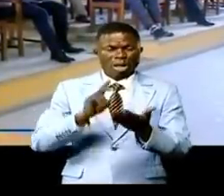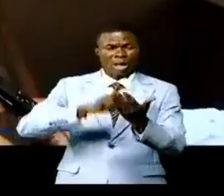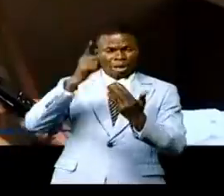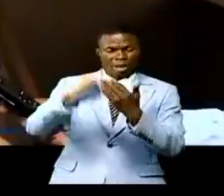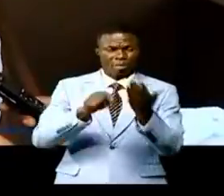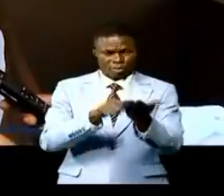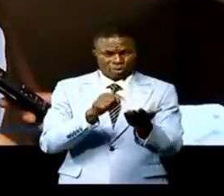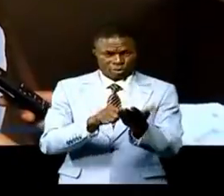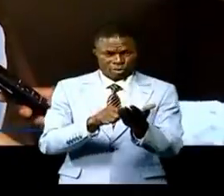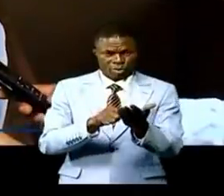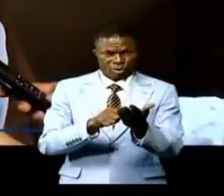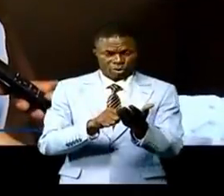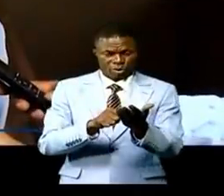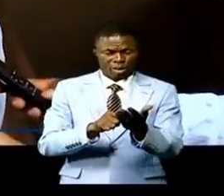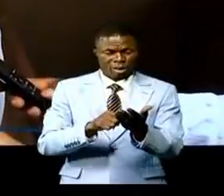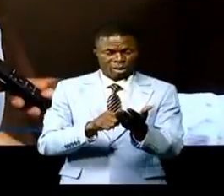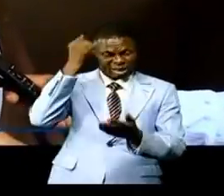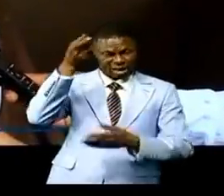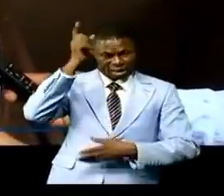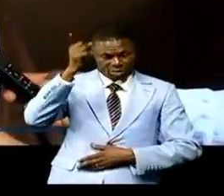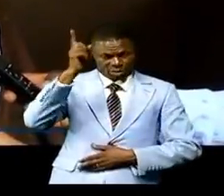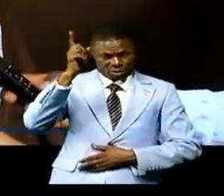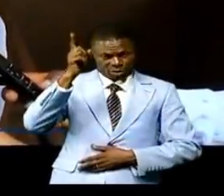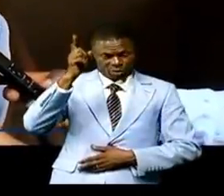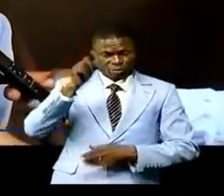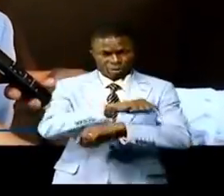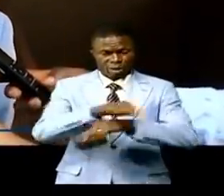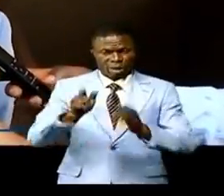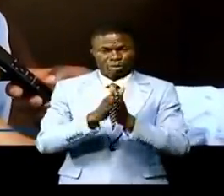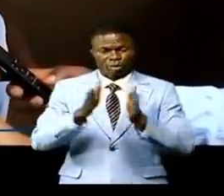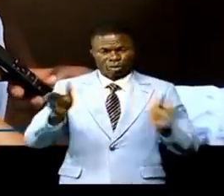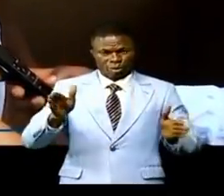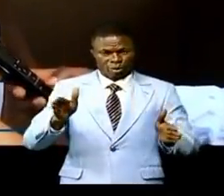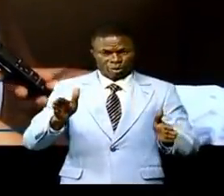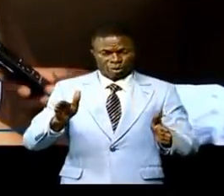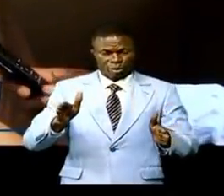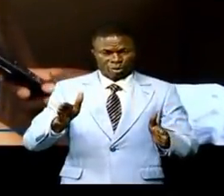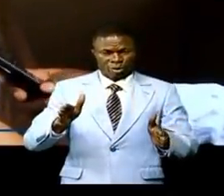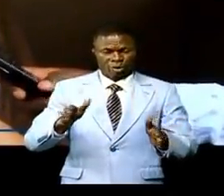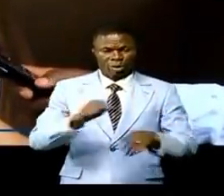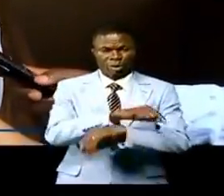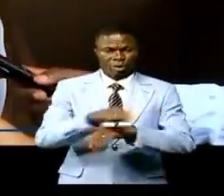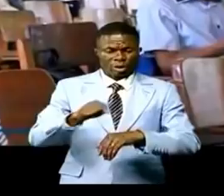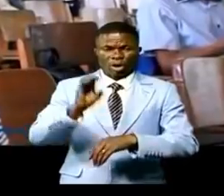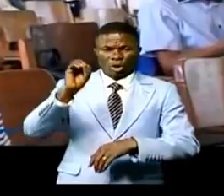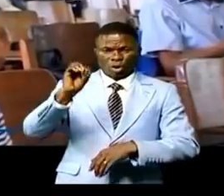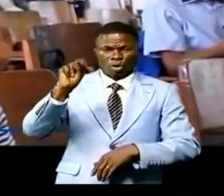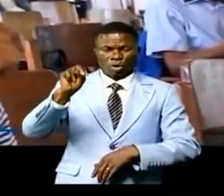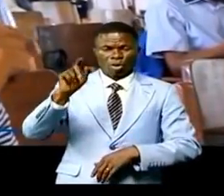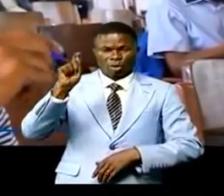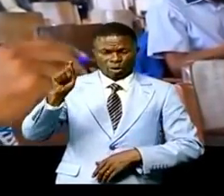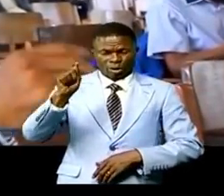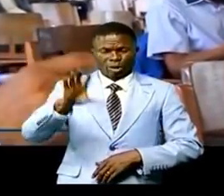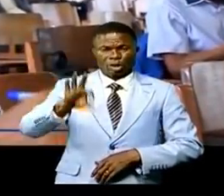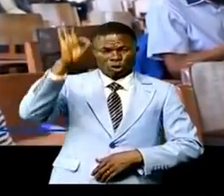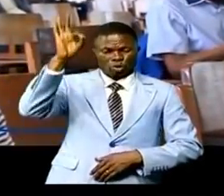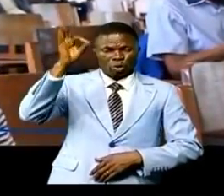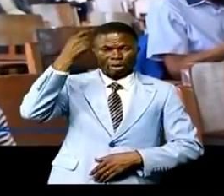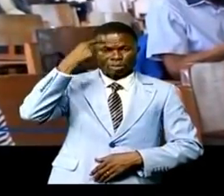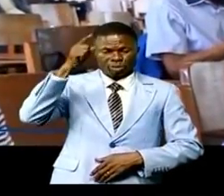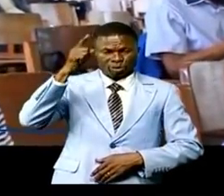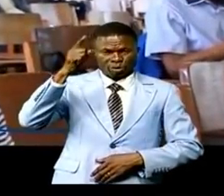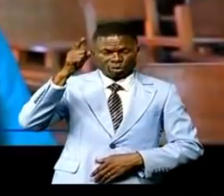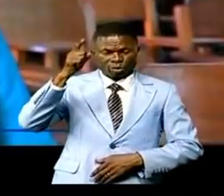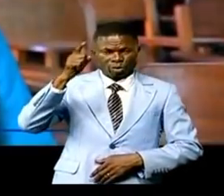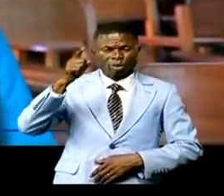suivant les lignes directrices de la direction générale de la directrice générale de l'ONT opté pour un